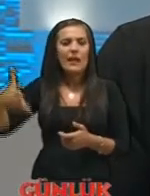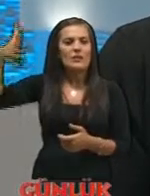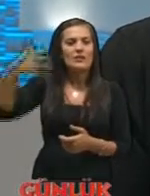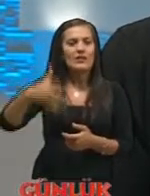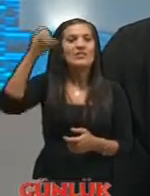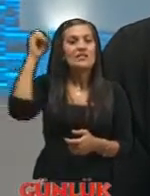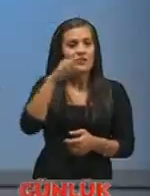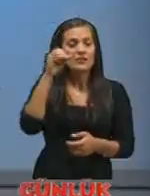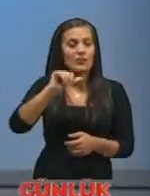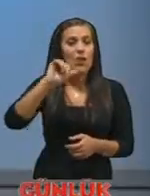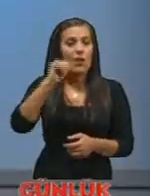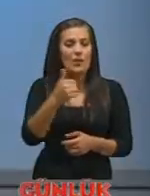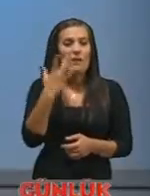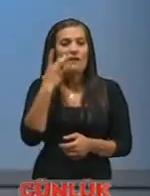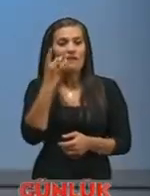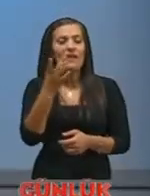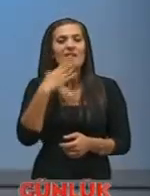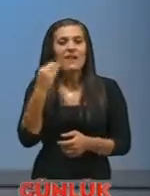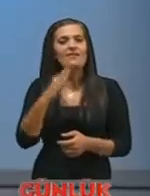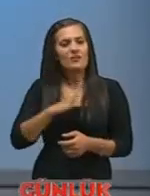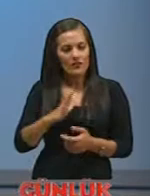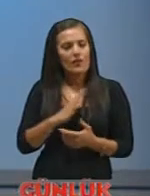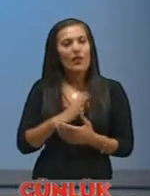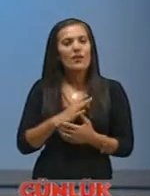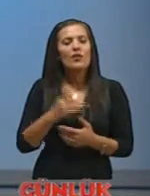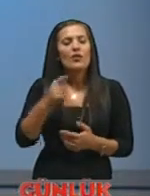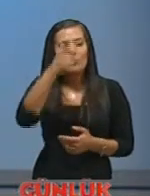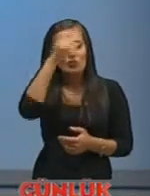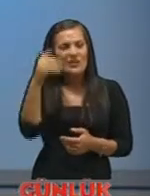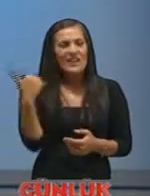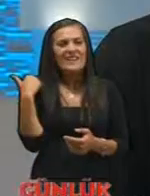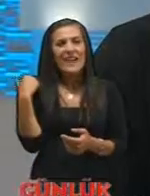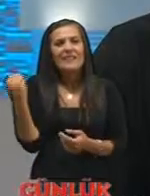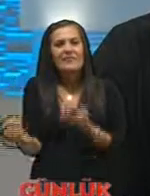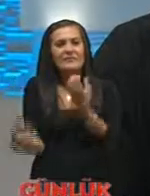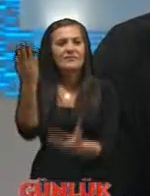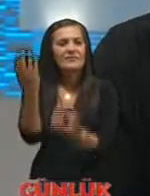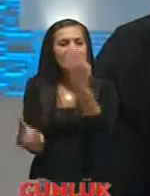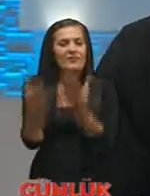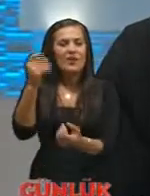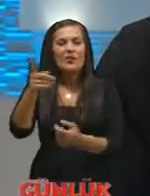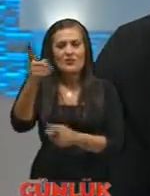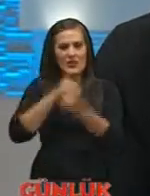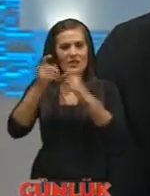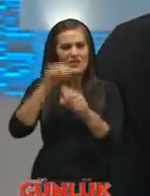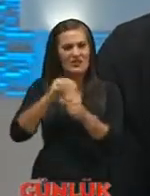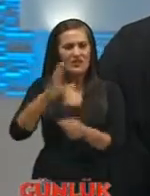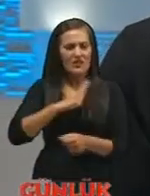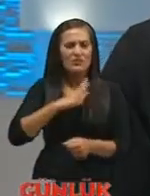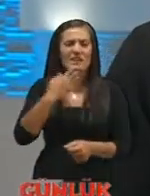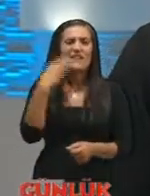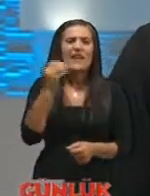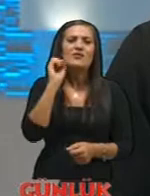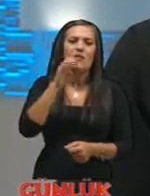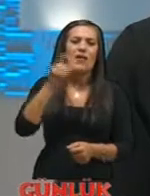ışığın öneminin farkına varmış varmışlar maalesef Türkiye'de yeni varılıyor buna bu da sorularınızın içindeydi bunu daha çok genç